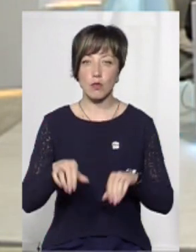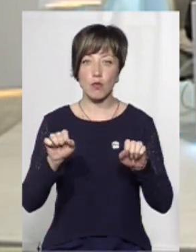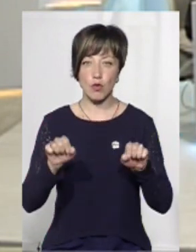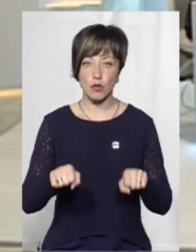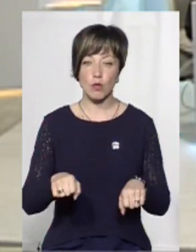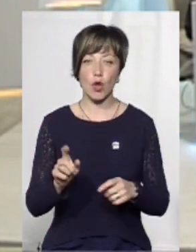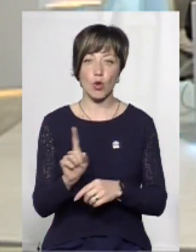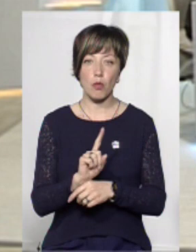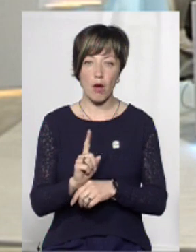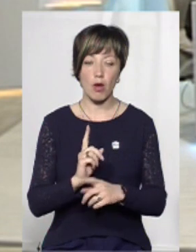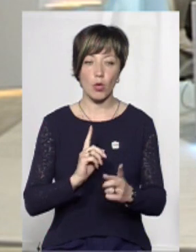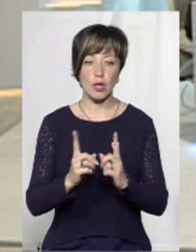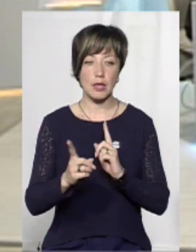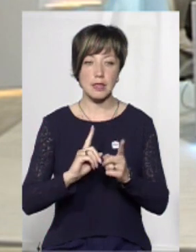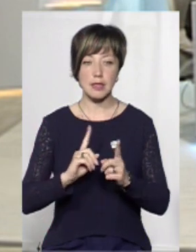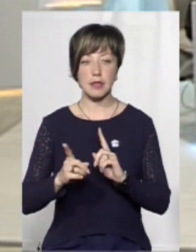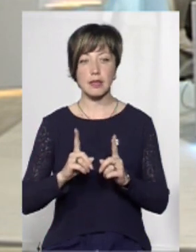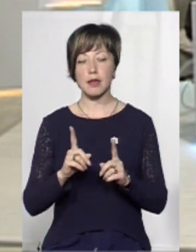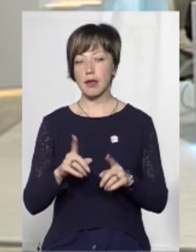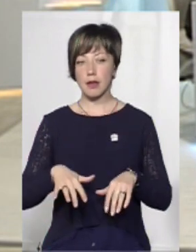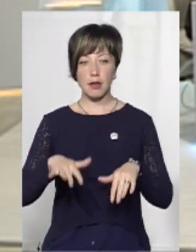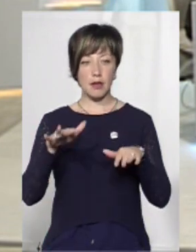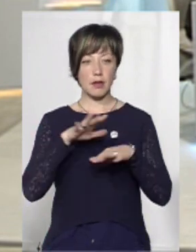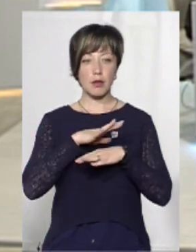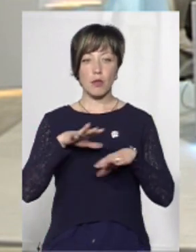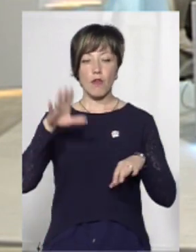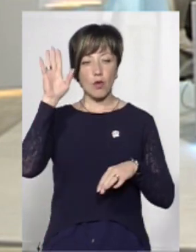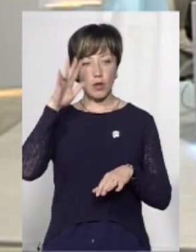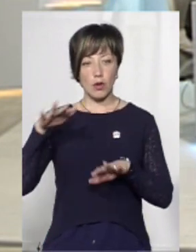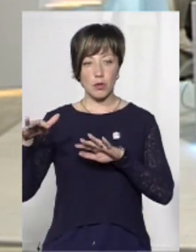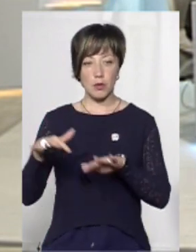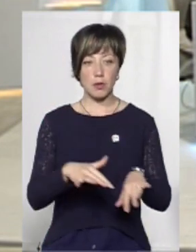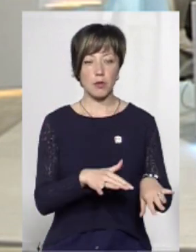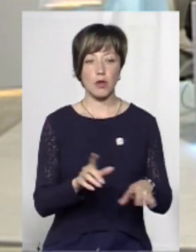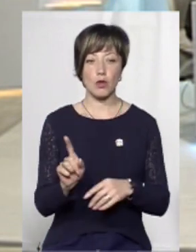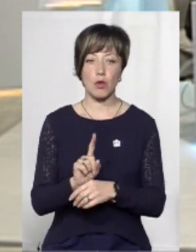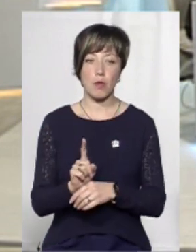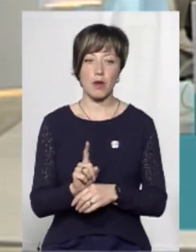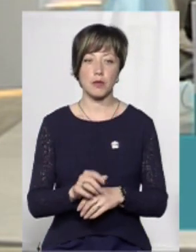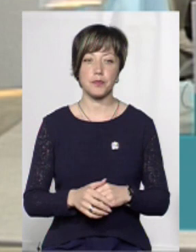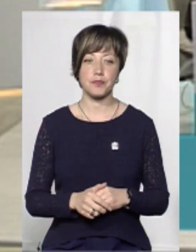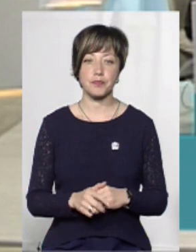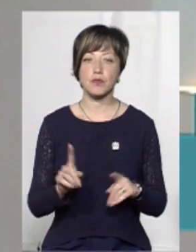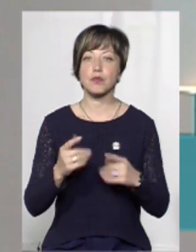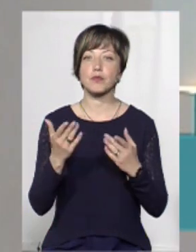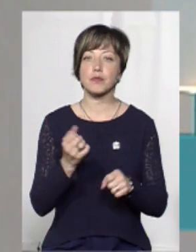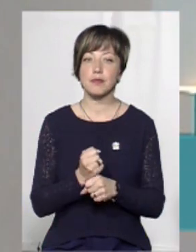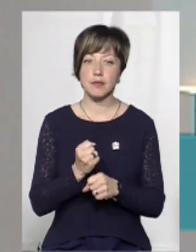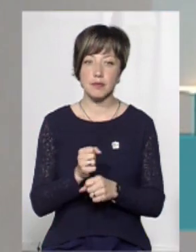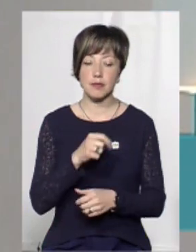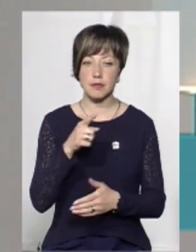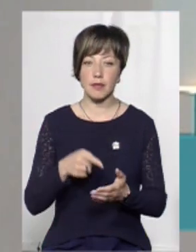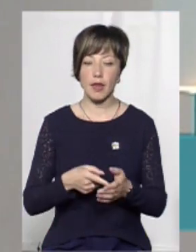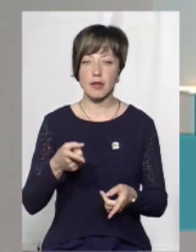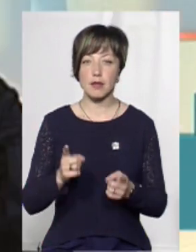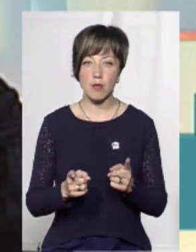можна було нормально їздити. Вони не підтоплювалися, вода з них вся пішла нормально. А що ви зробили? Ну,